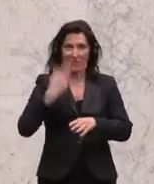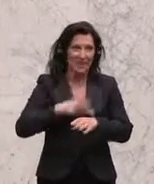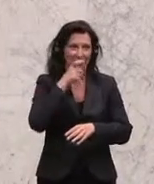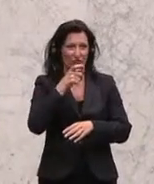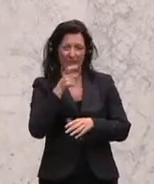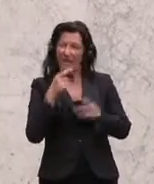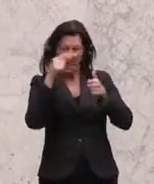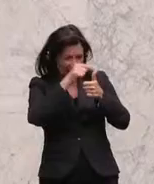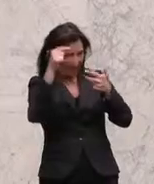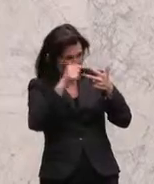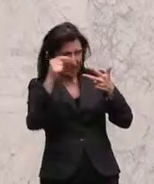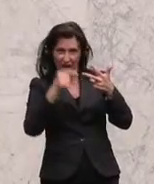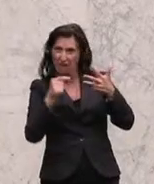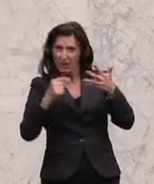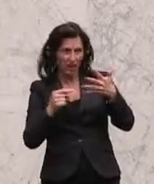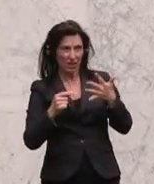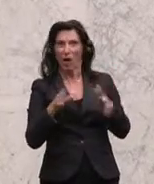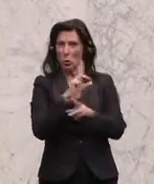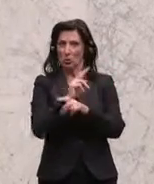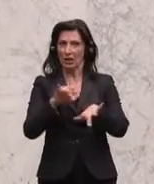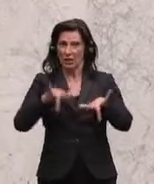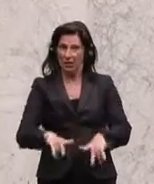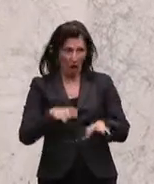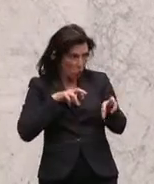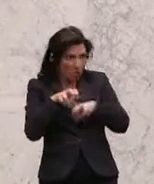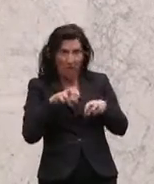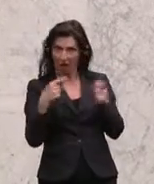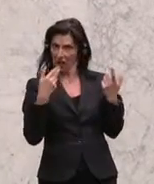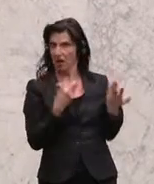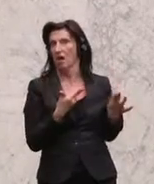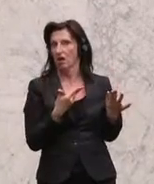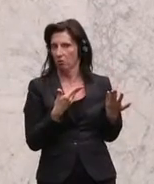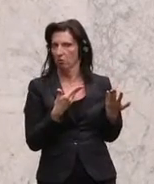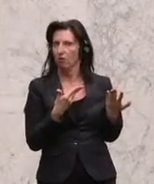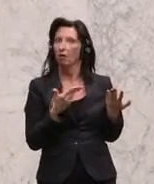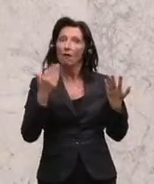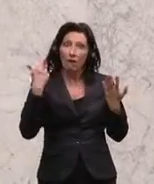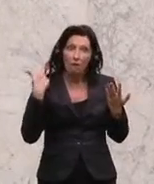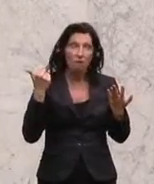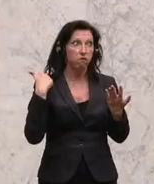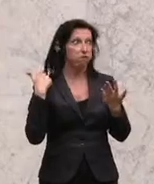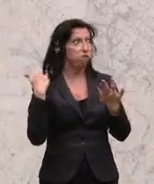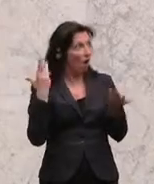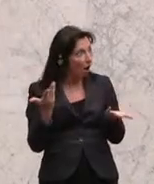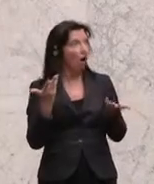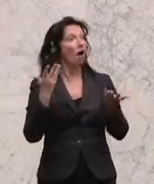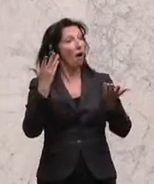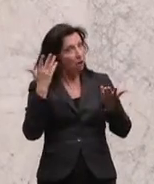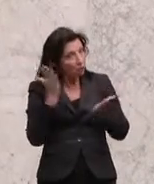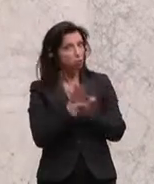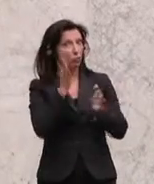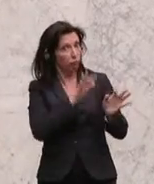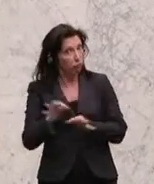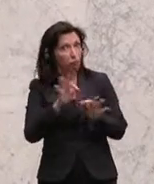Leistungen, auf die wir aufbauen und die diese Regierung hier nicht nur verteidigen, sondern auch zukunftsfit machen soll.